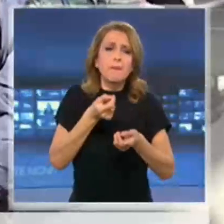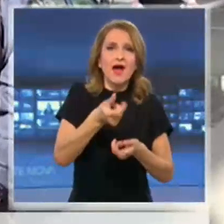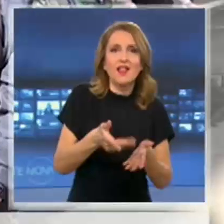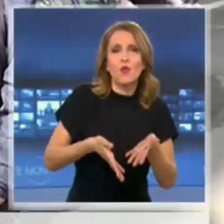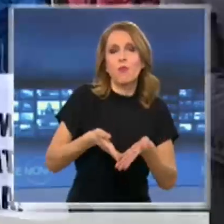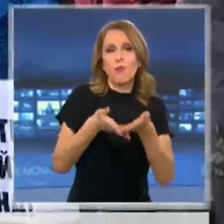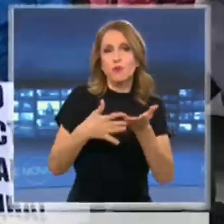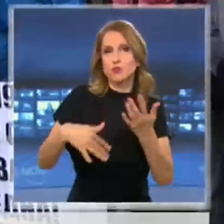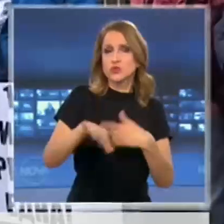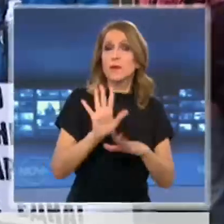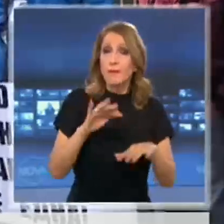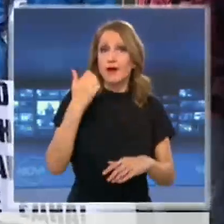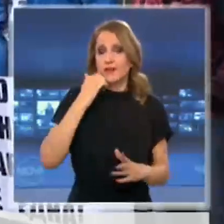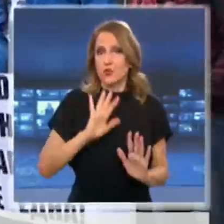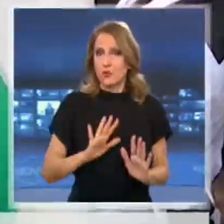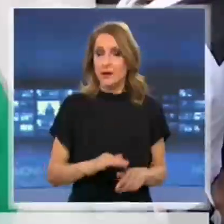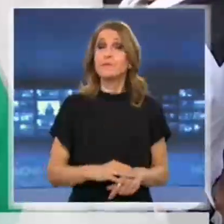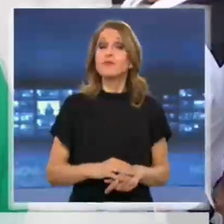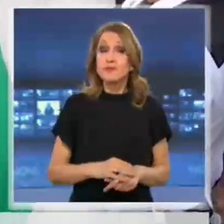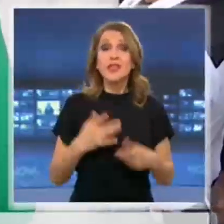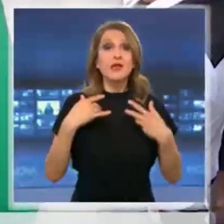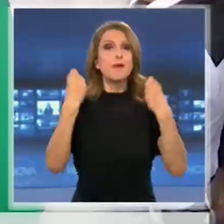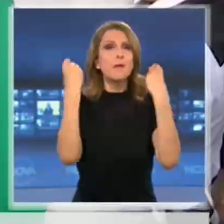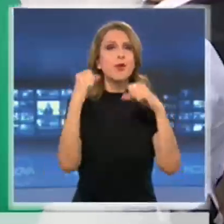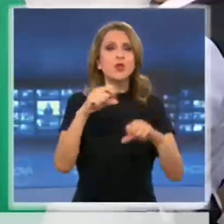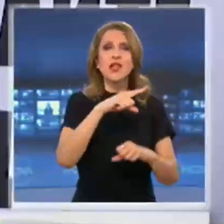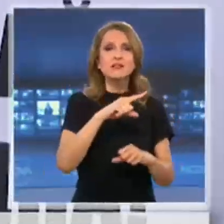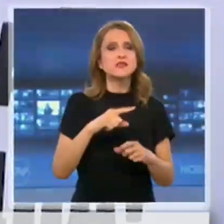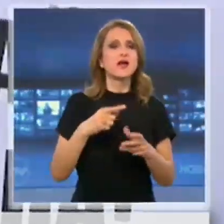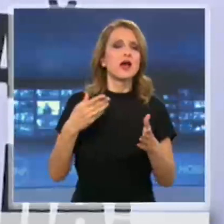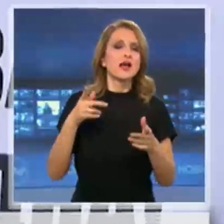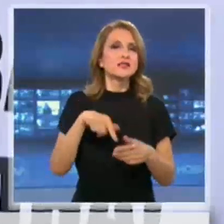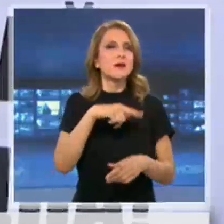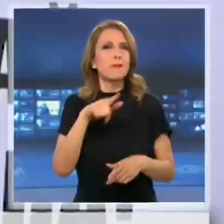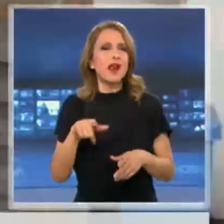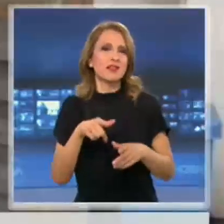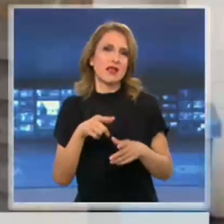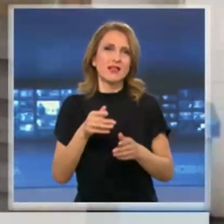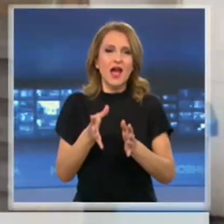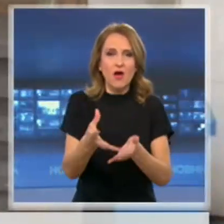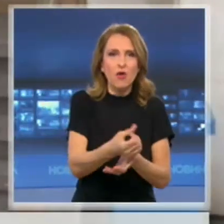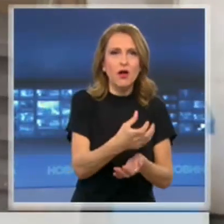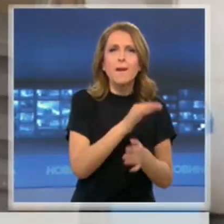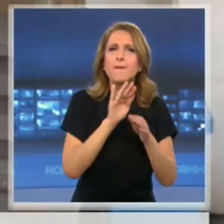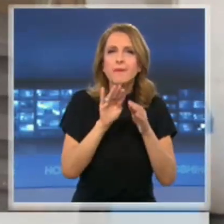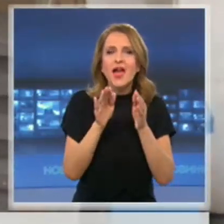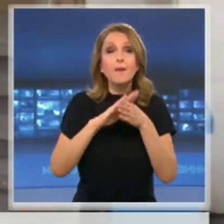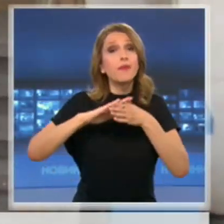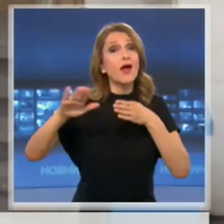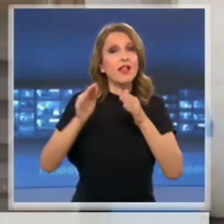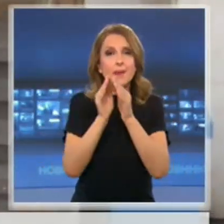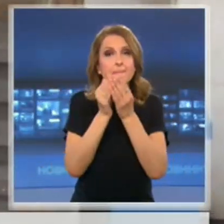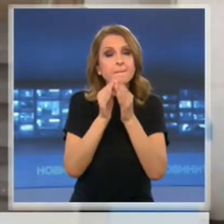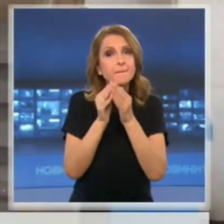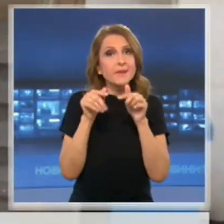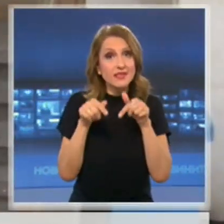в Боргас излязоха на протест заради забраната на улов на бяла мида в период от 3 месеца. В условието на тази криза, на този